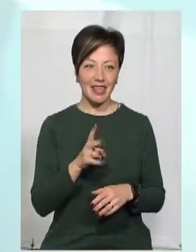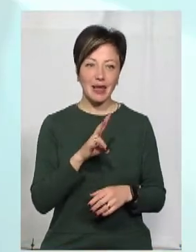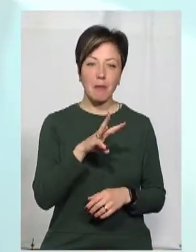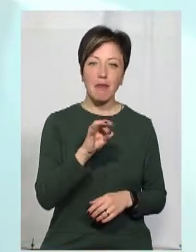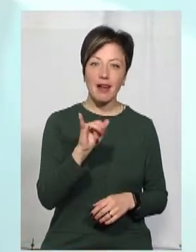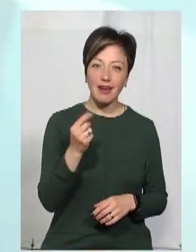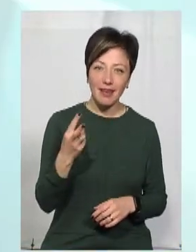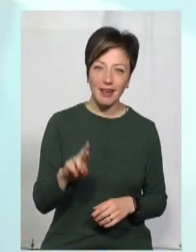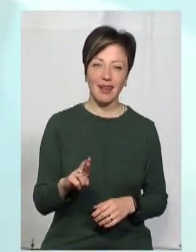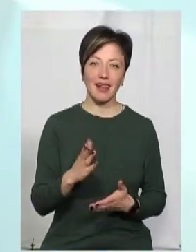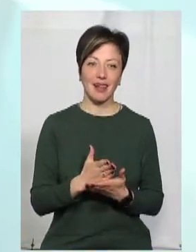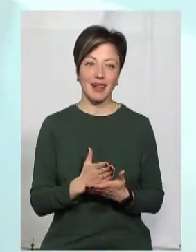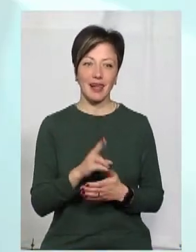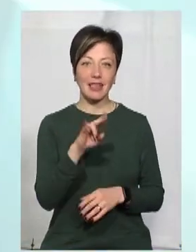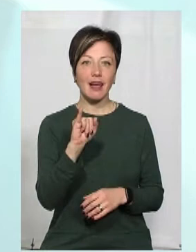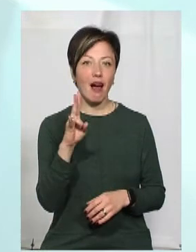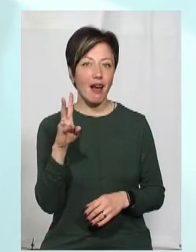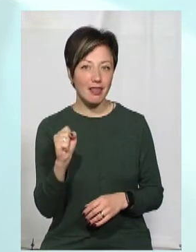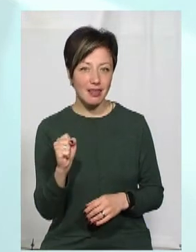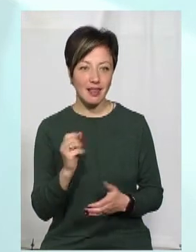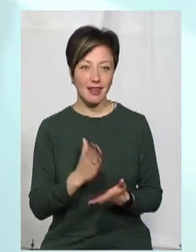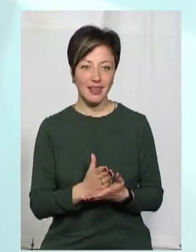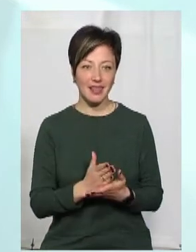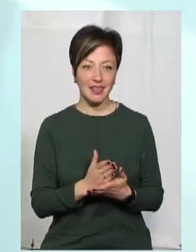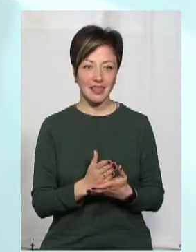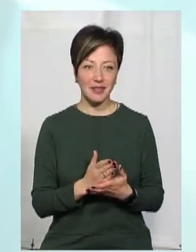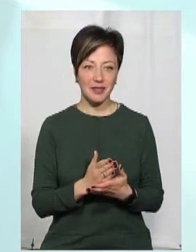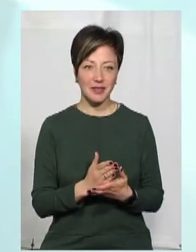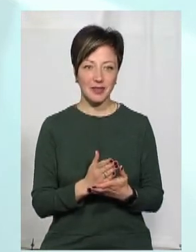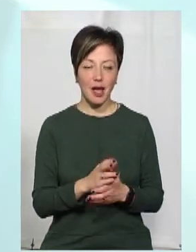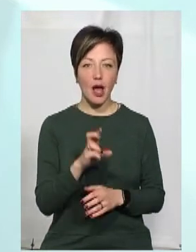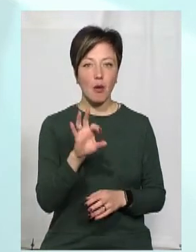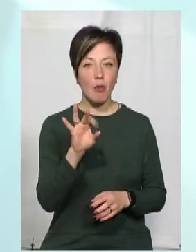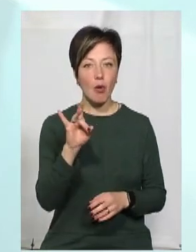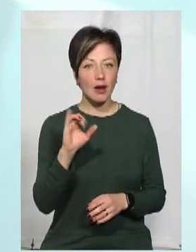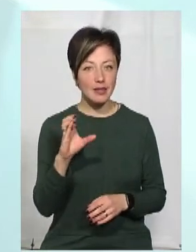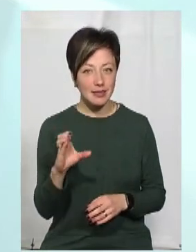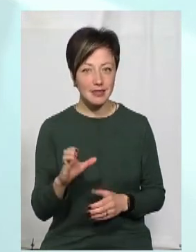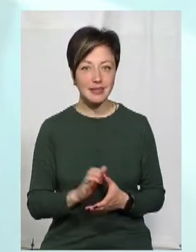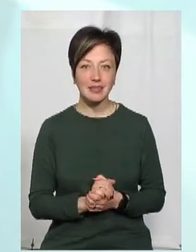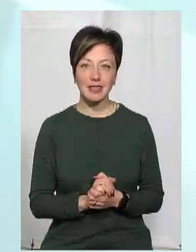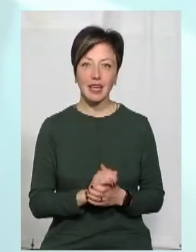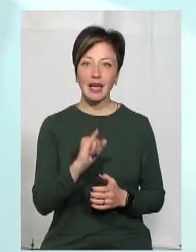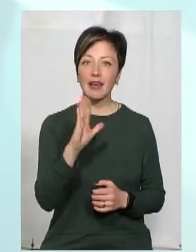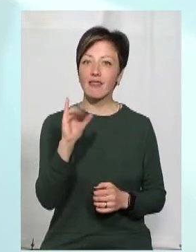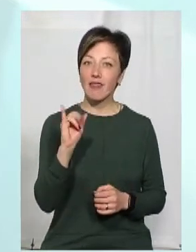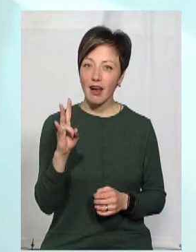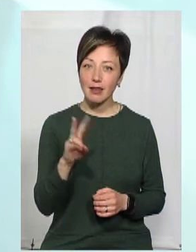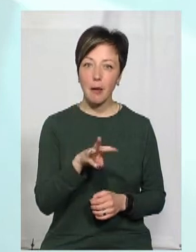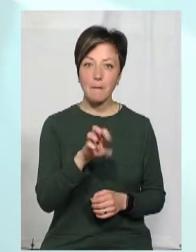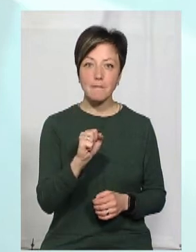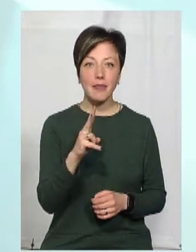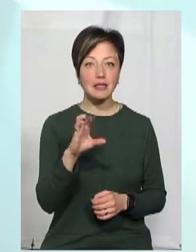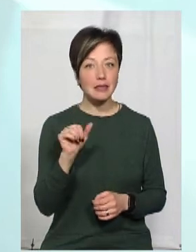є і Марійка, і Діанка є, і Борисик, і Іванка, і